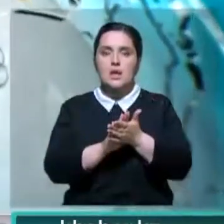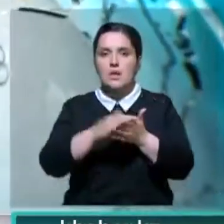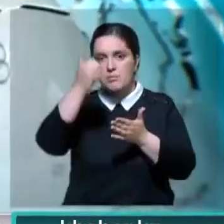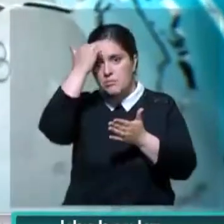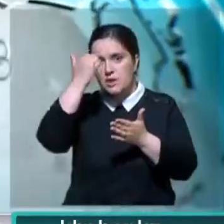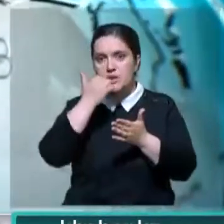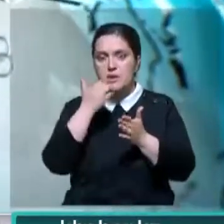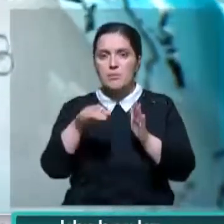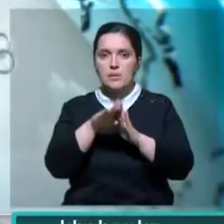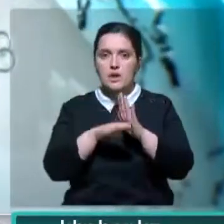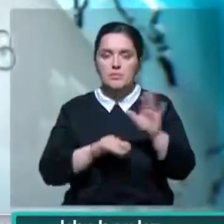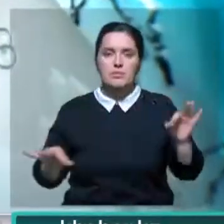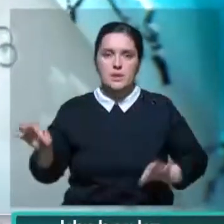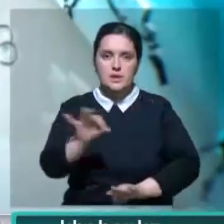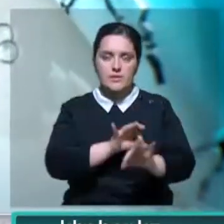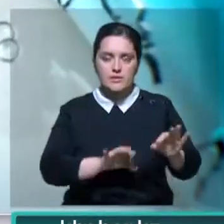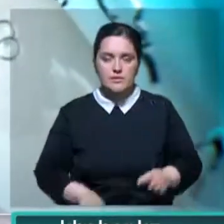проспекта благотворительных программ и проектов.